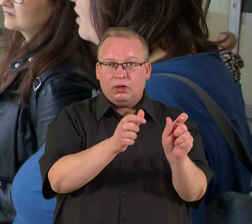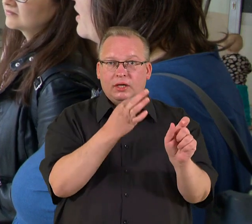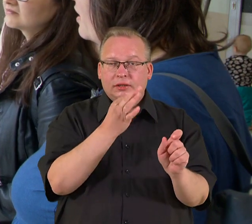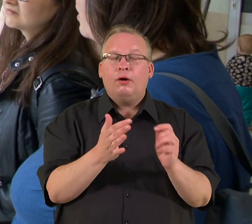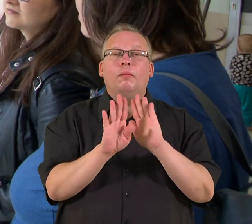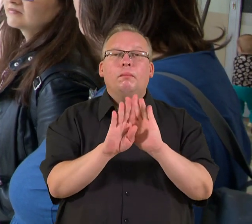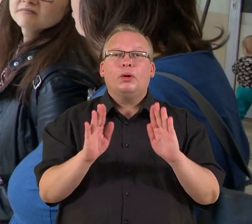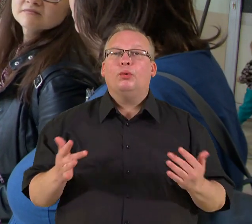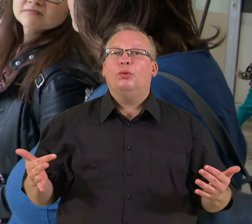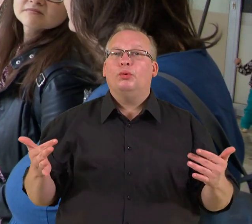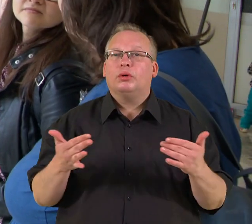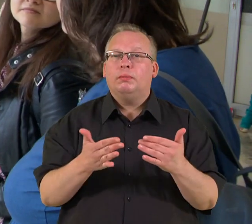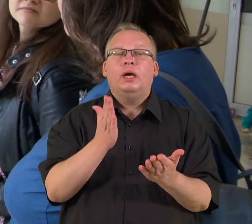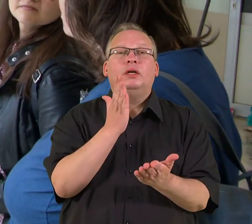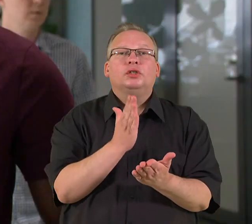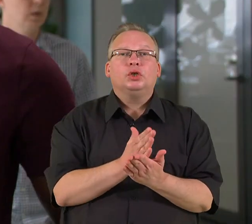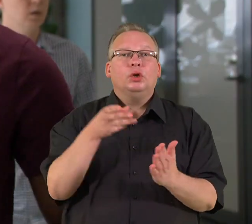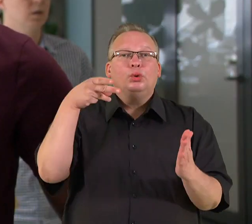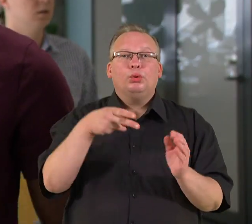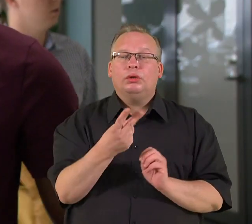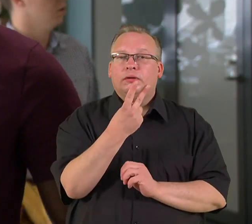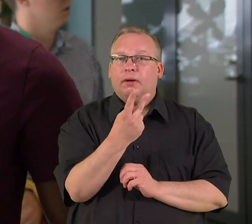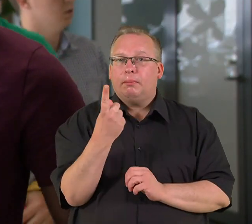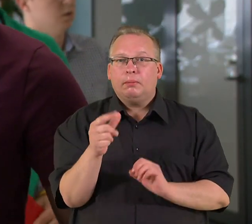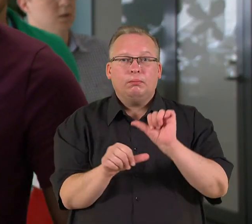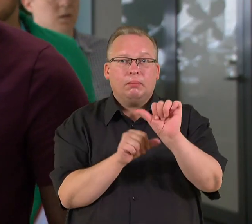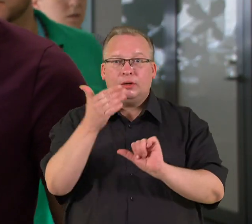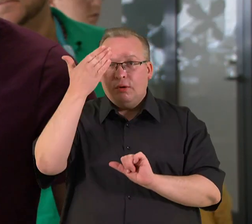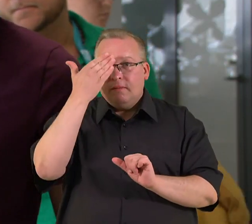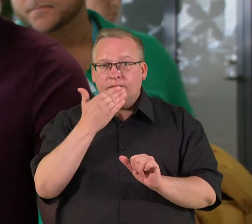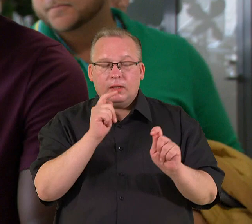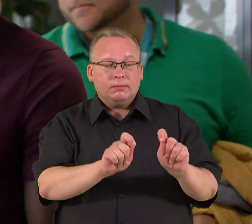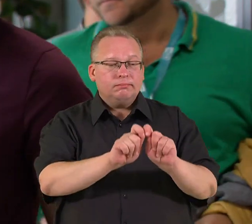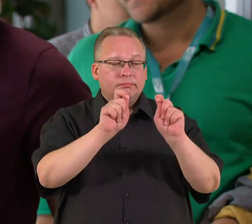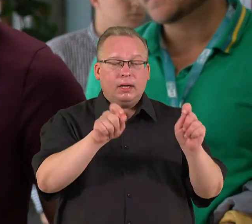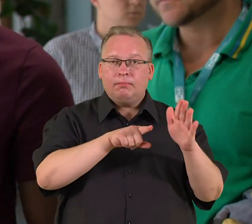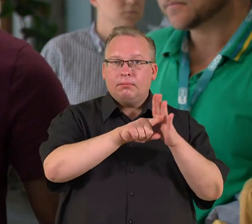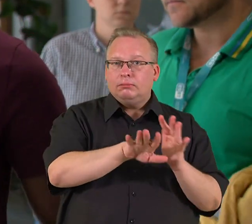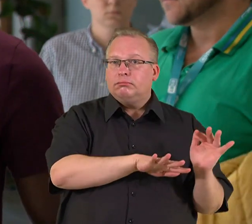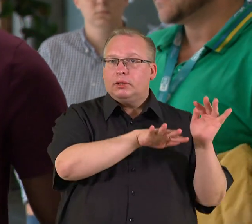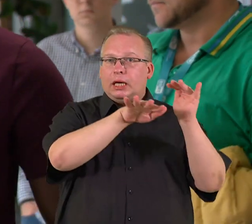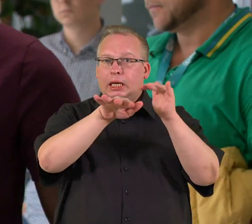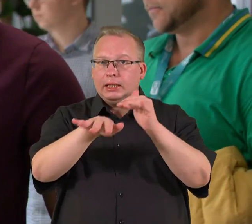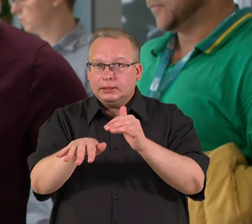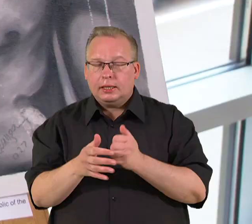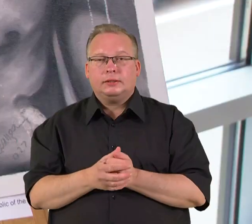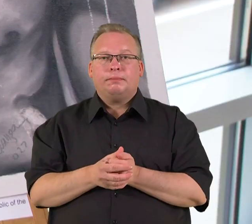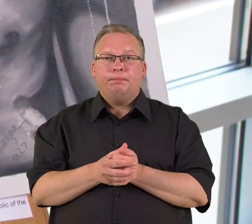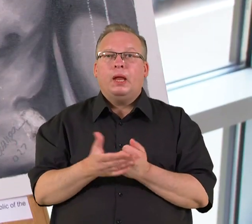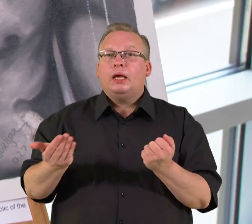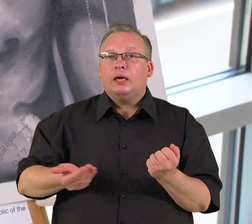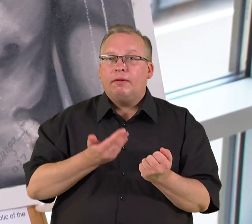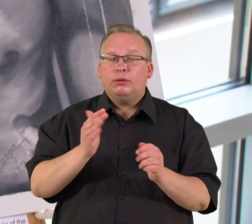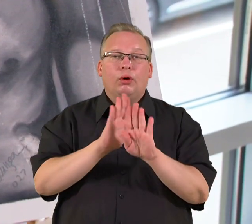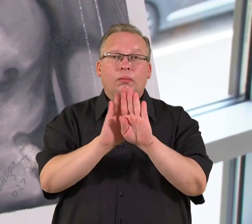parodos organizatoriai, tapusius 2021 metų vasarą prasidėjusios migrantų krizės įkaitais. Parodoje